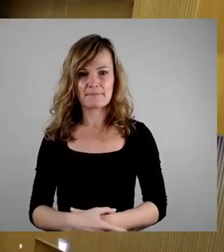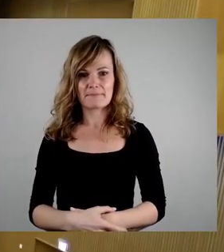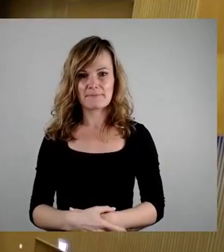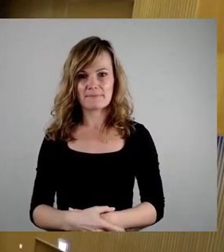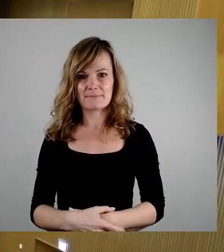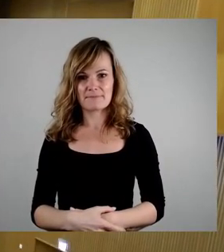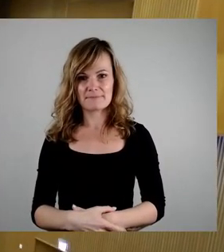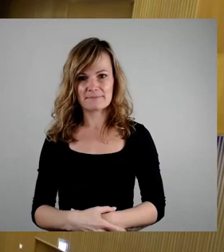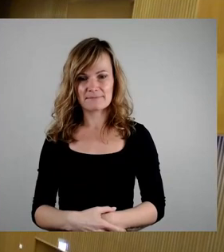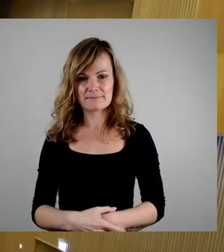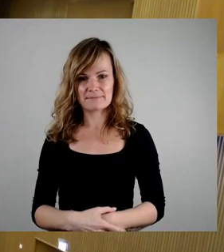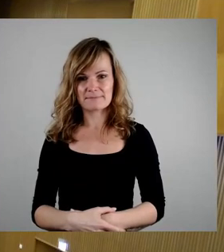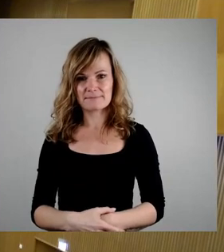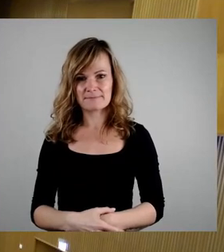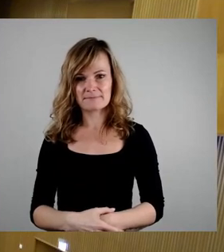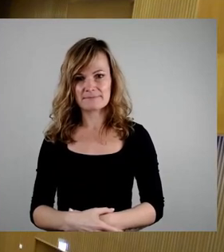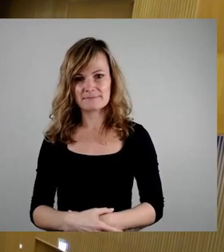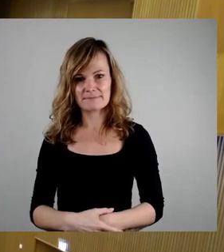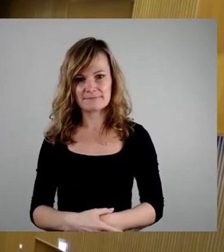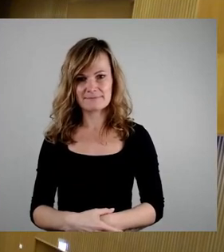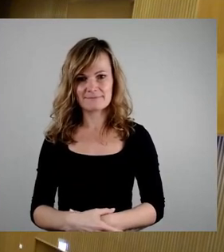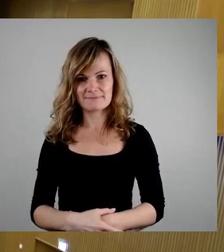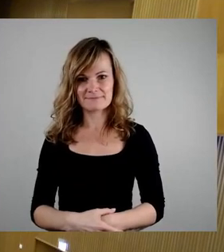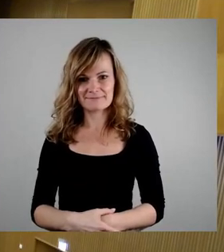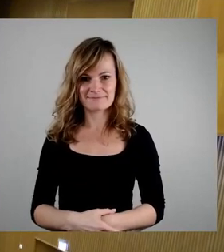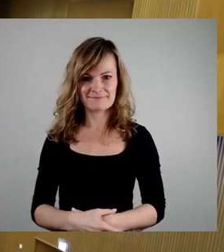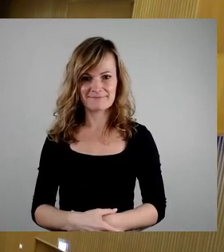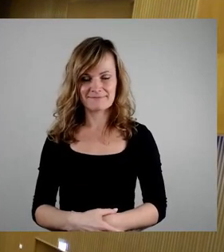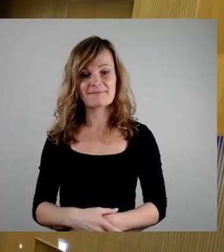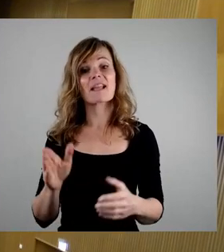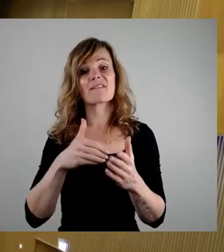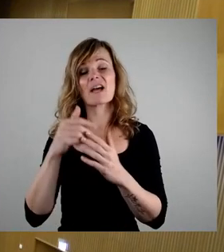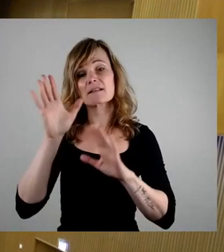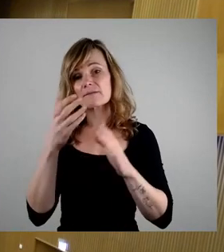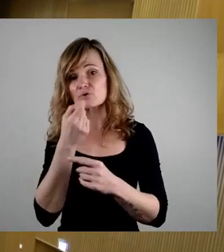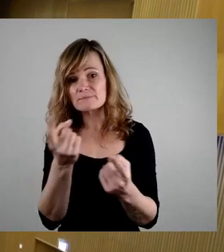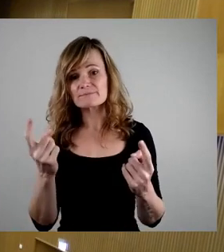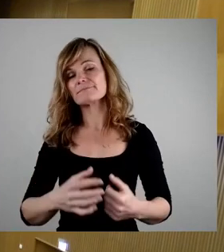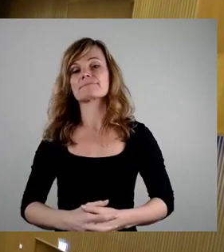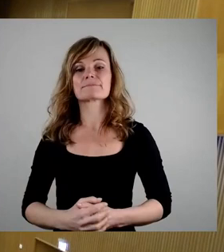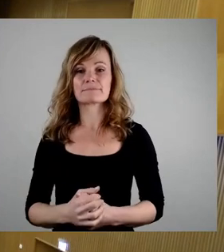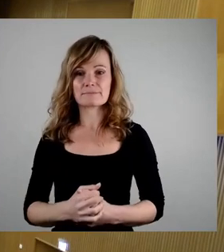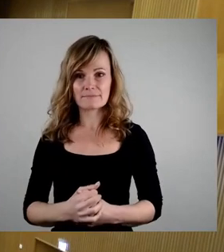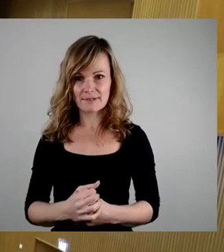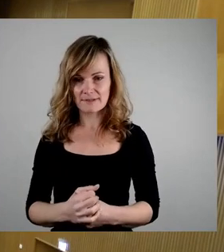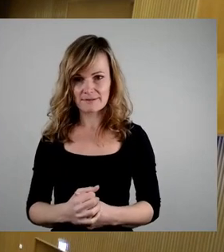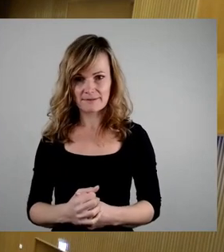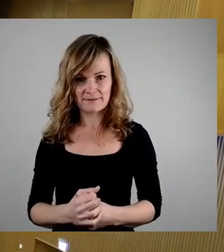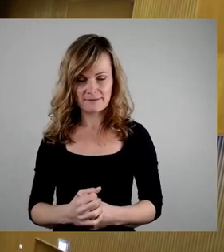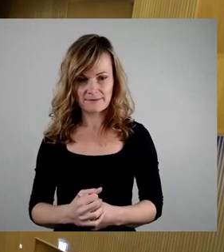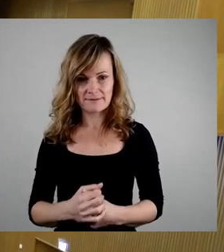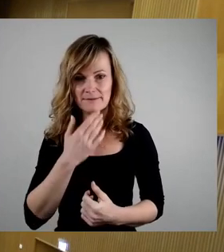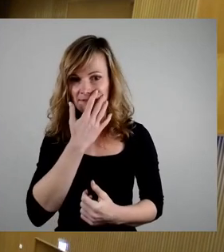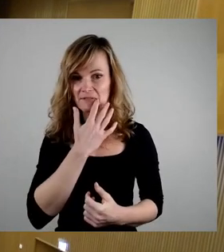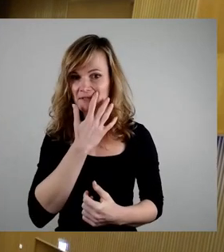Wird weiterhin das Wort gewünscht? Schlusswort gewünscht? Nicht der Fall